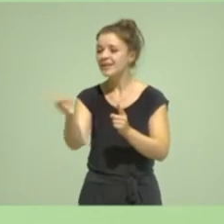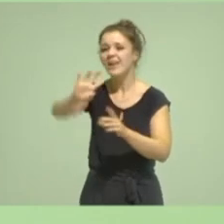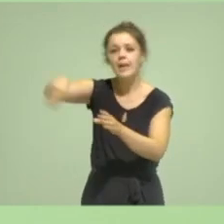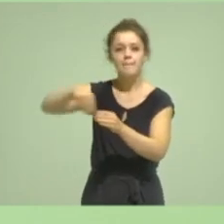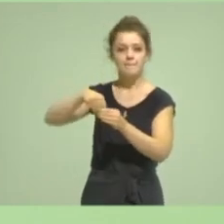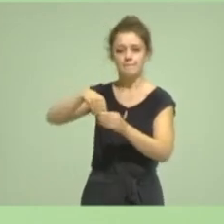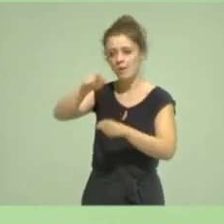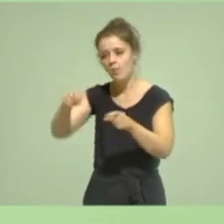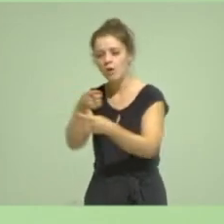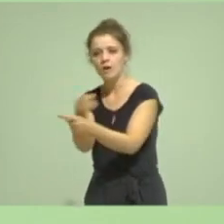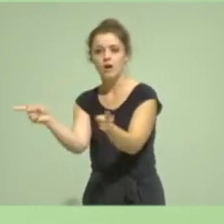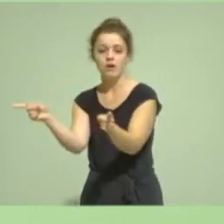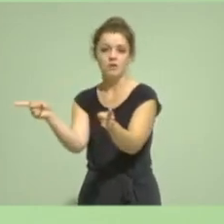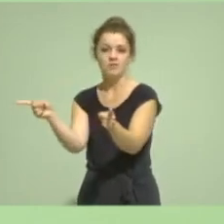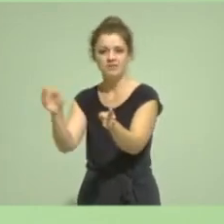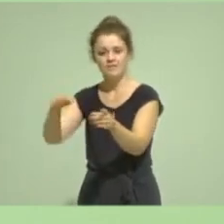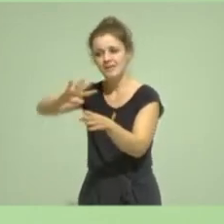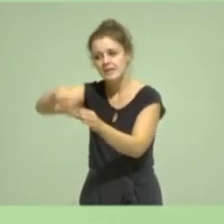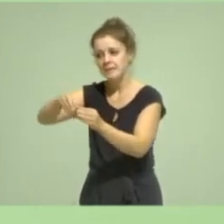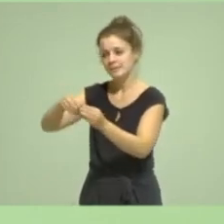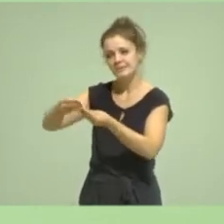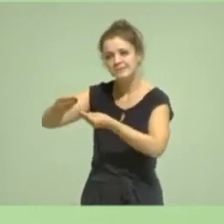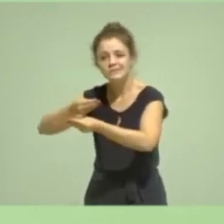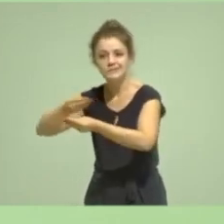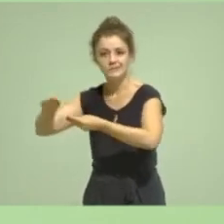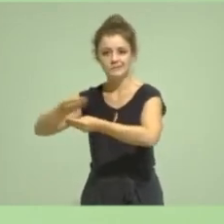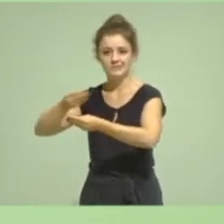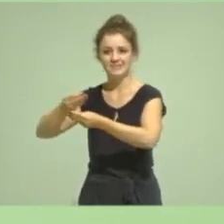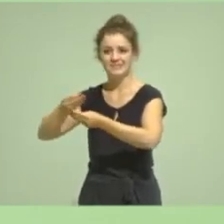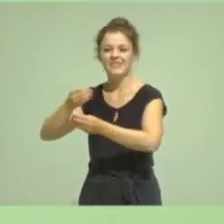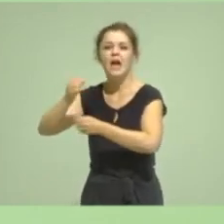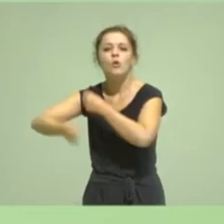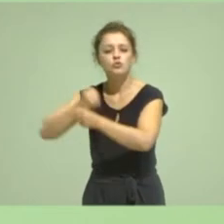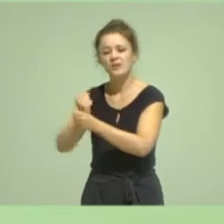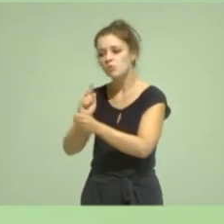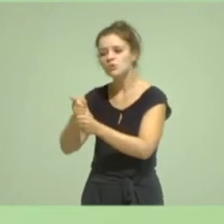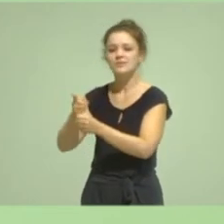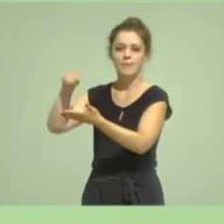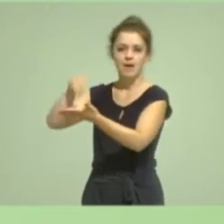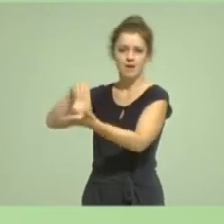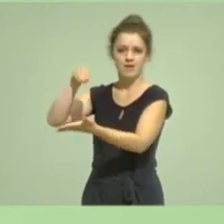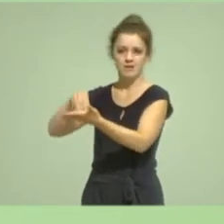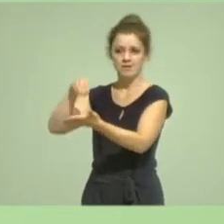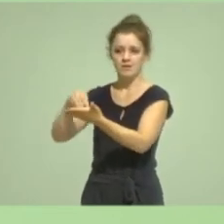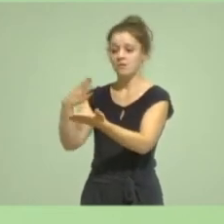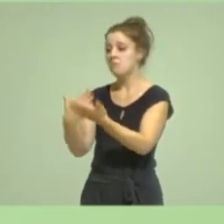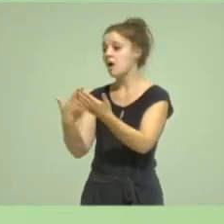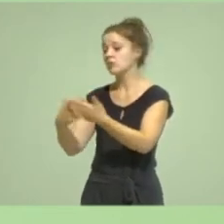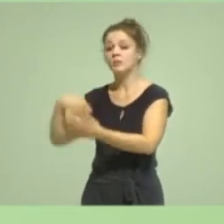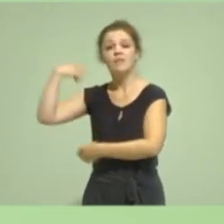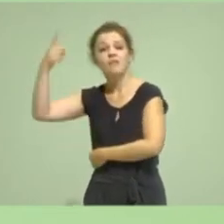Umkreis von erneuerbaren Energien automatisch beteiligt werden müssen von denen, die da Windräder oder